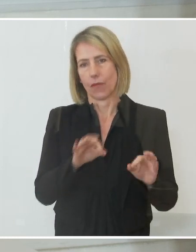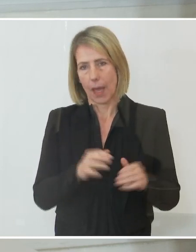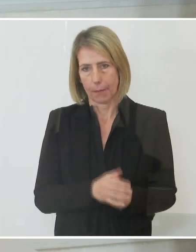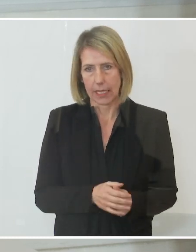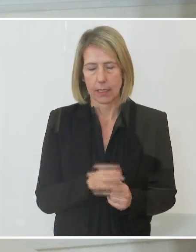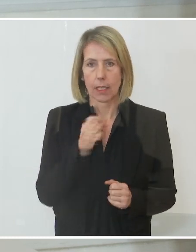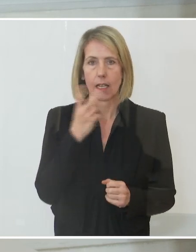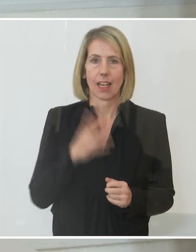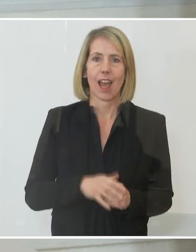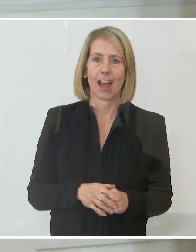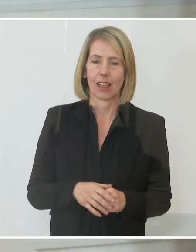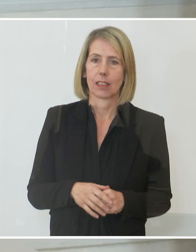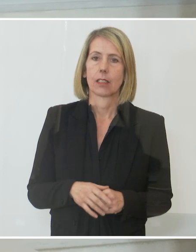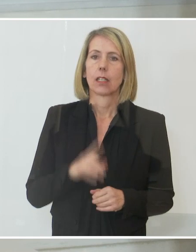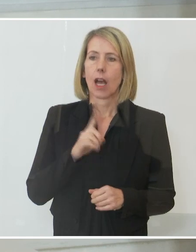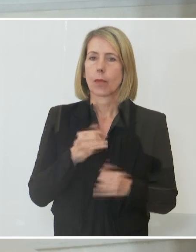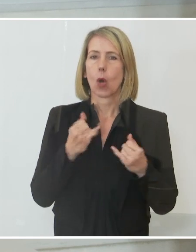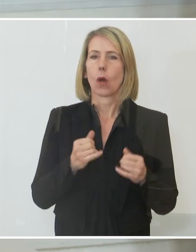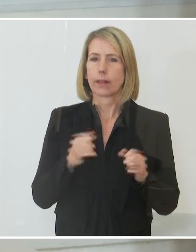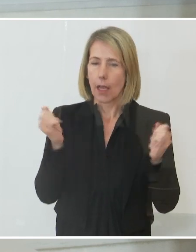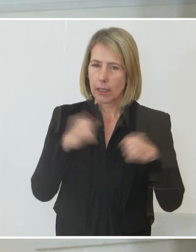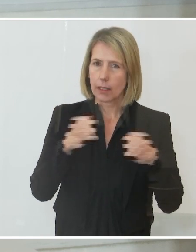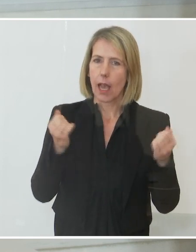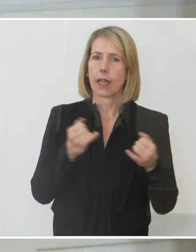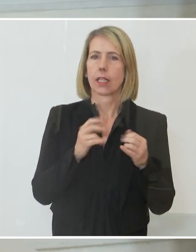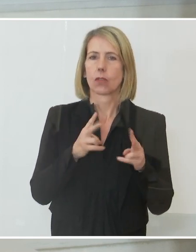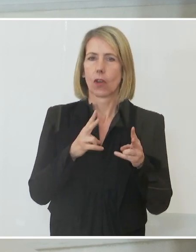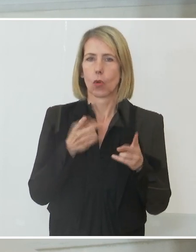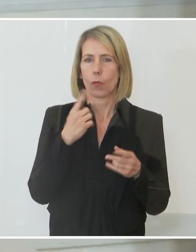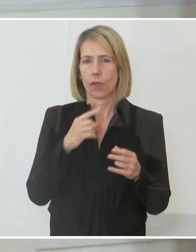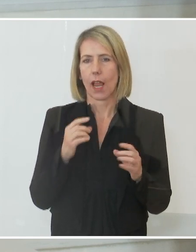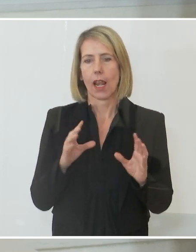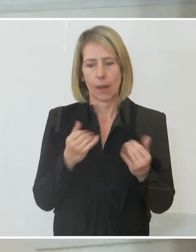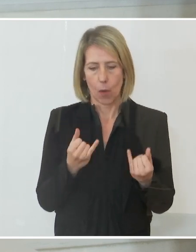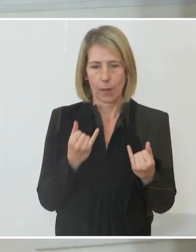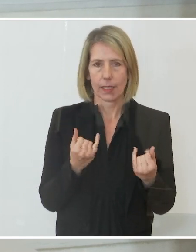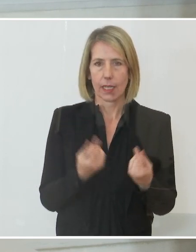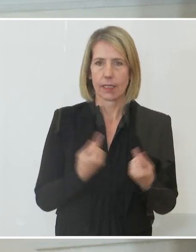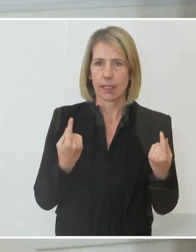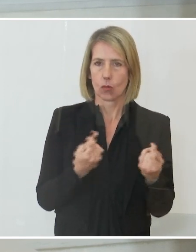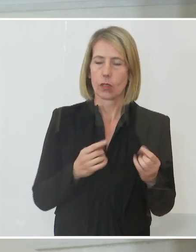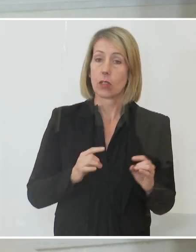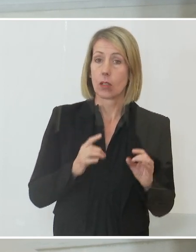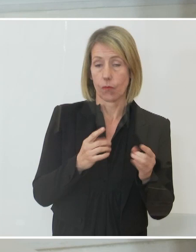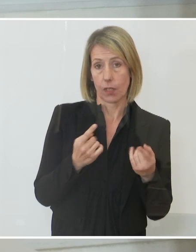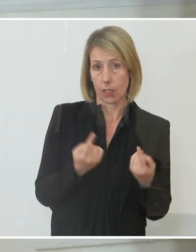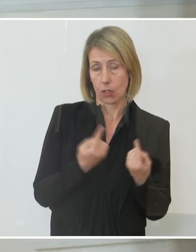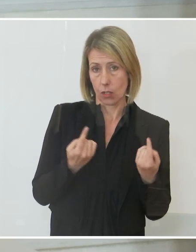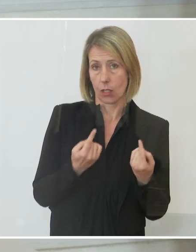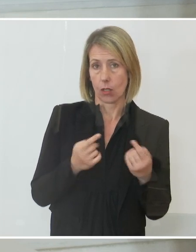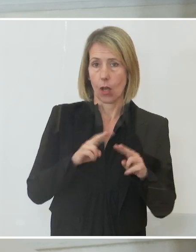haben uns heute geeinigt, anhand der derzeitigen Infektionslage, dass die bundesweiten